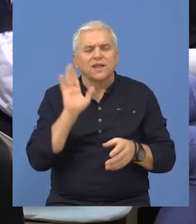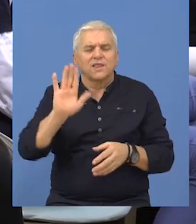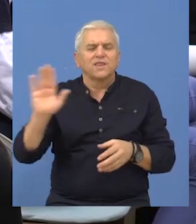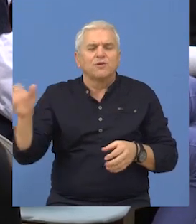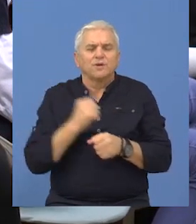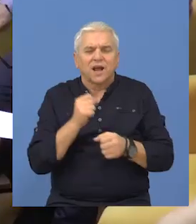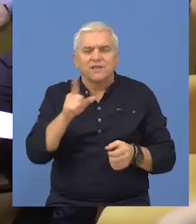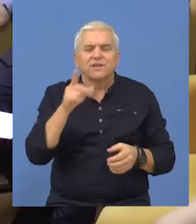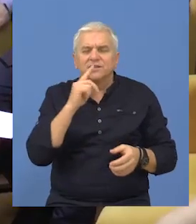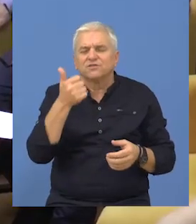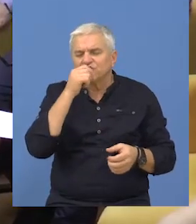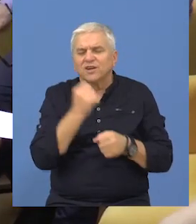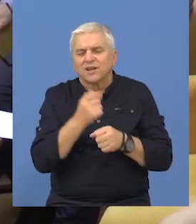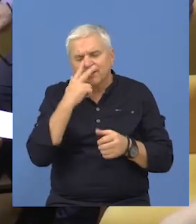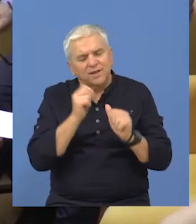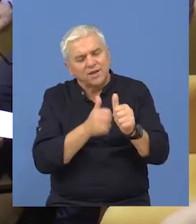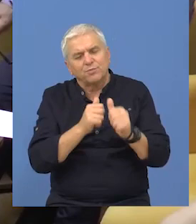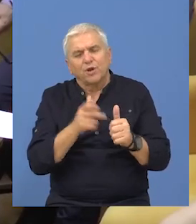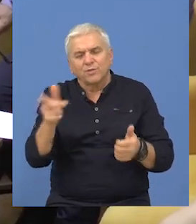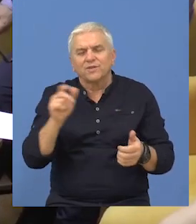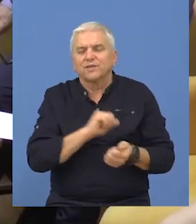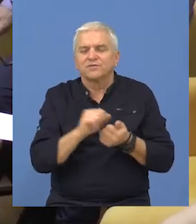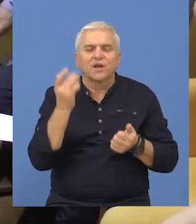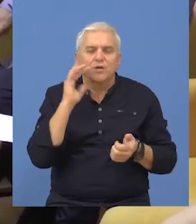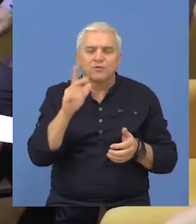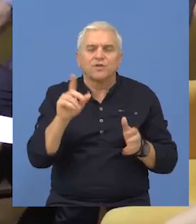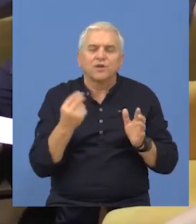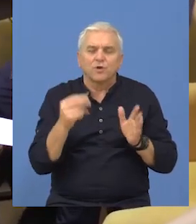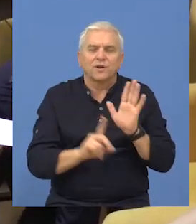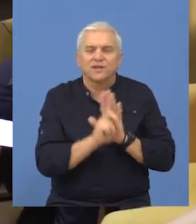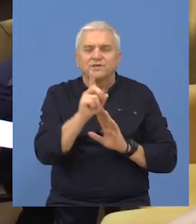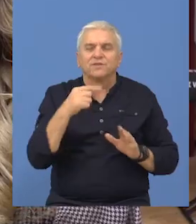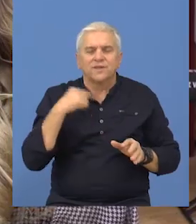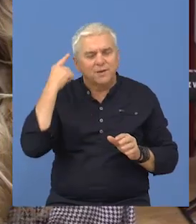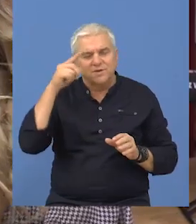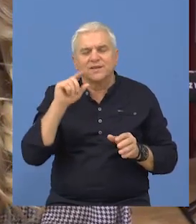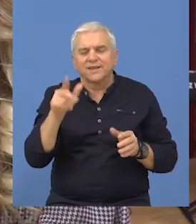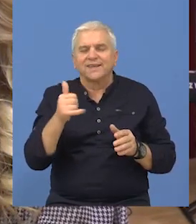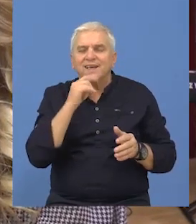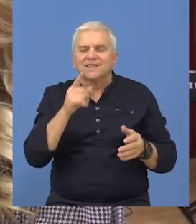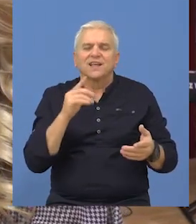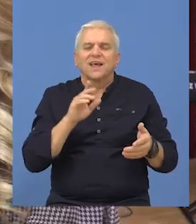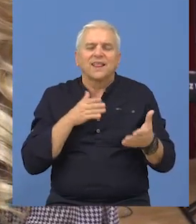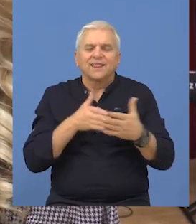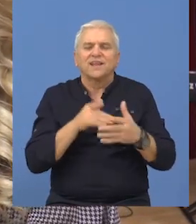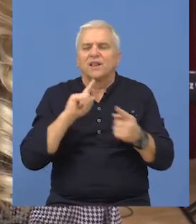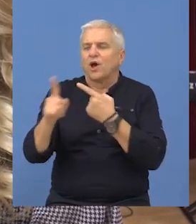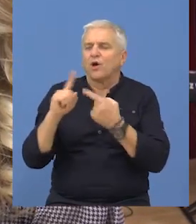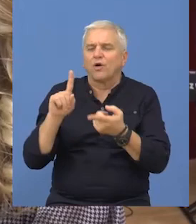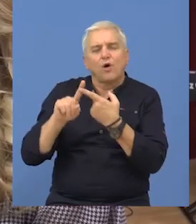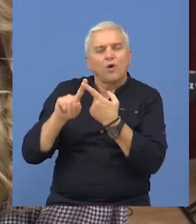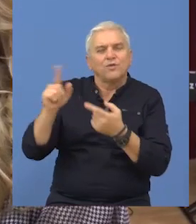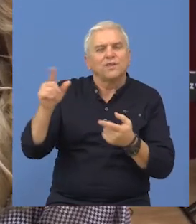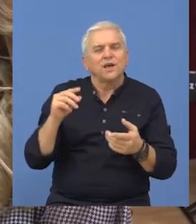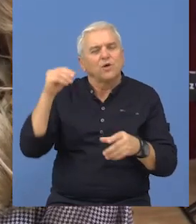radu i o tome da li su deti u stvari na pravom putu, što mislim da je ta interakcija između učesnika